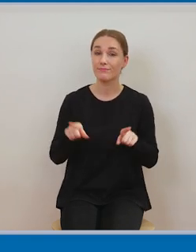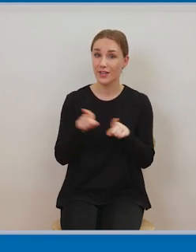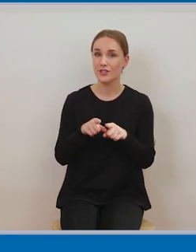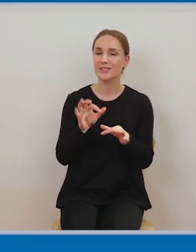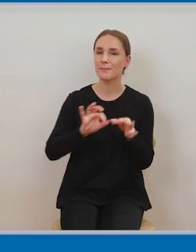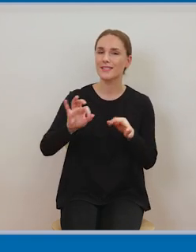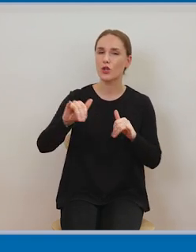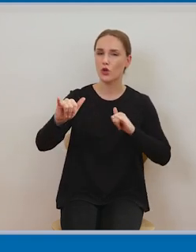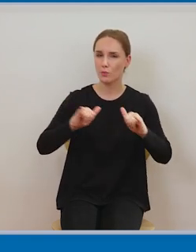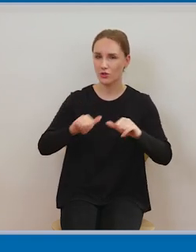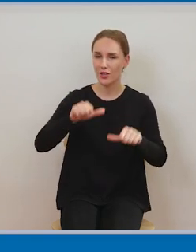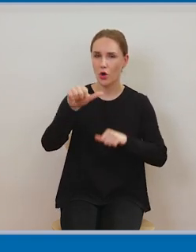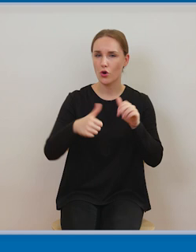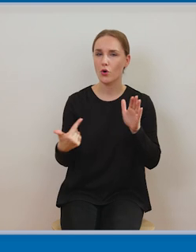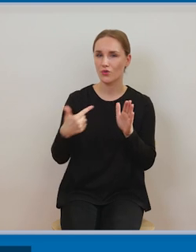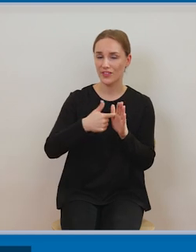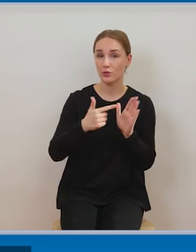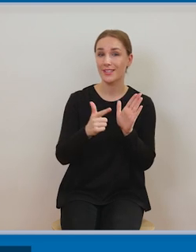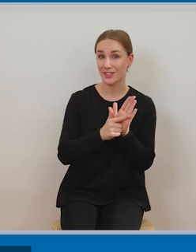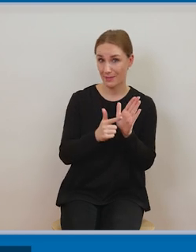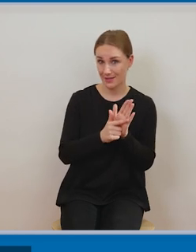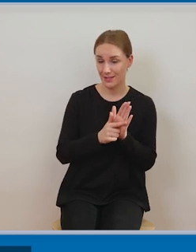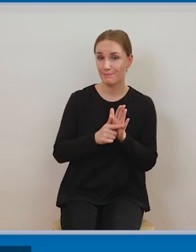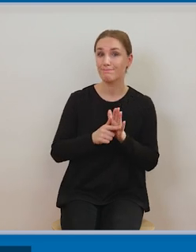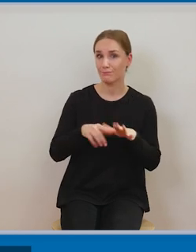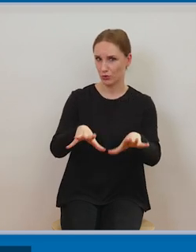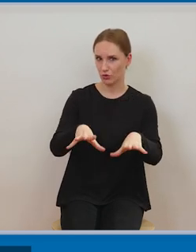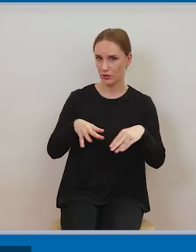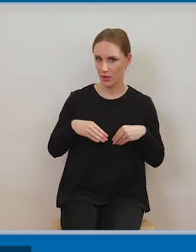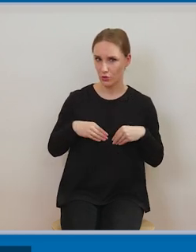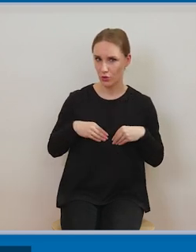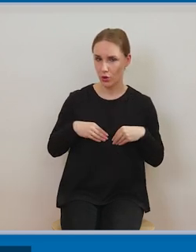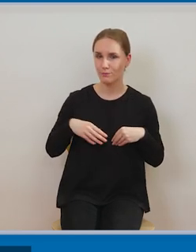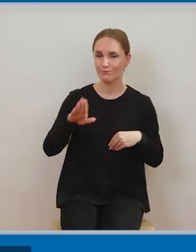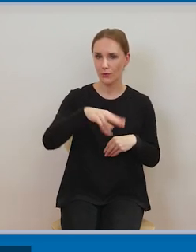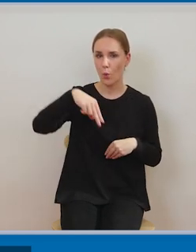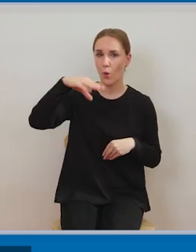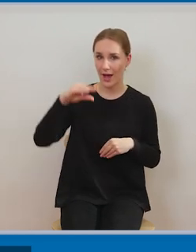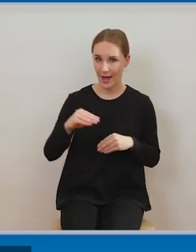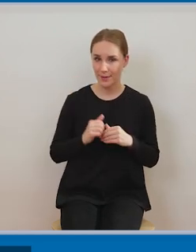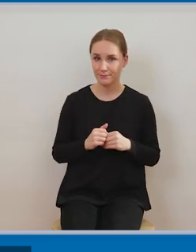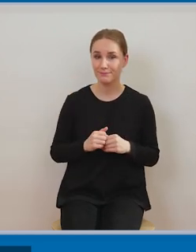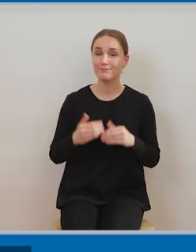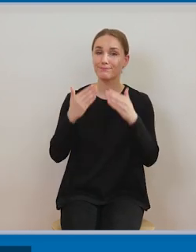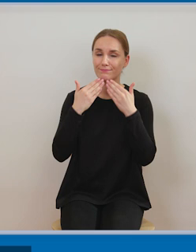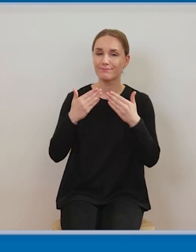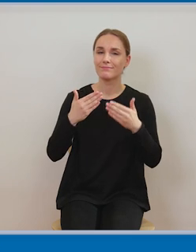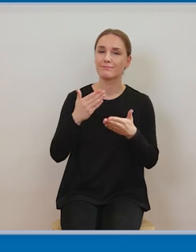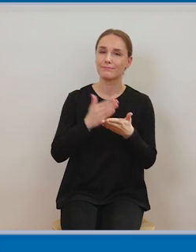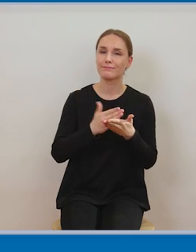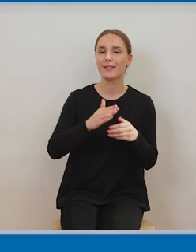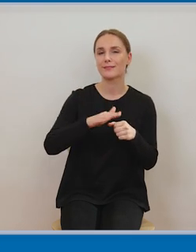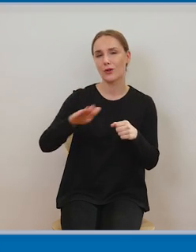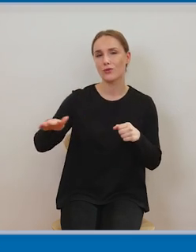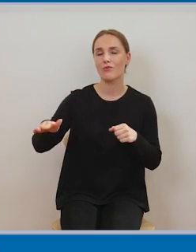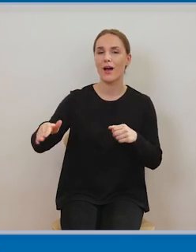transgranicznej wymiany między Unią a państwami trzecimi kopii w formatach dostępnych określonych utworów z